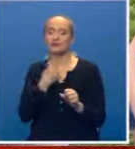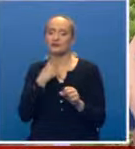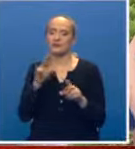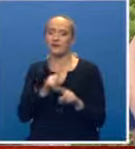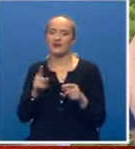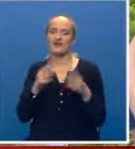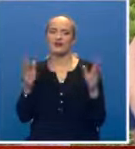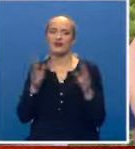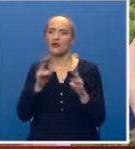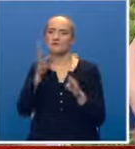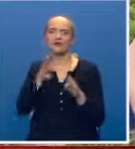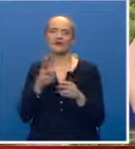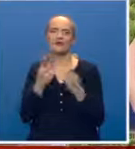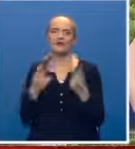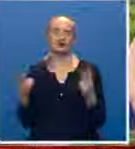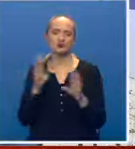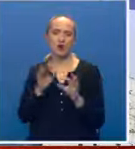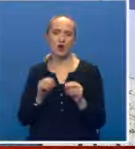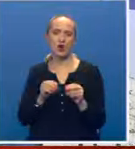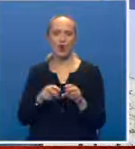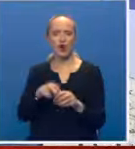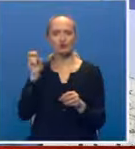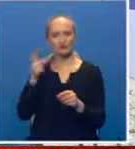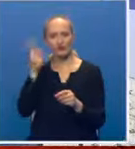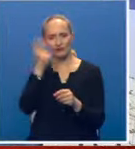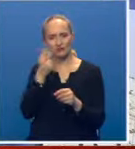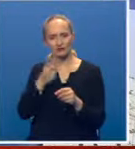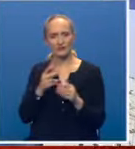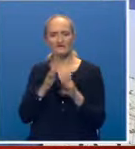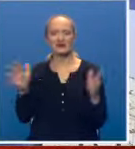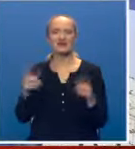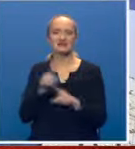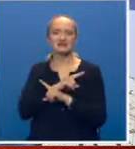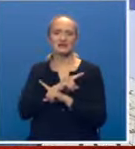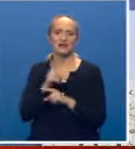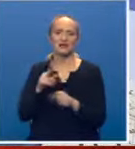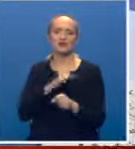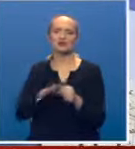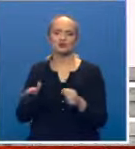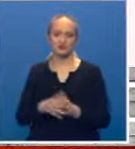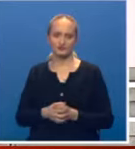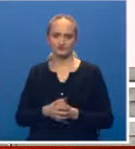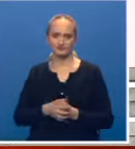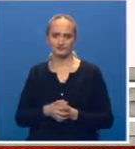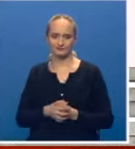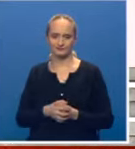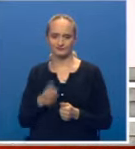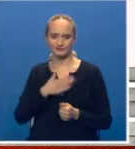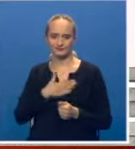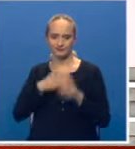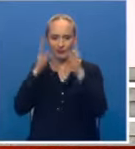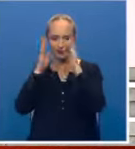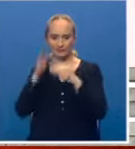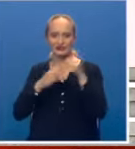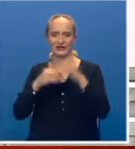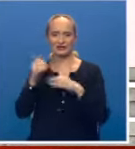ima neprocijenjivo značenje, jer je njeno odsustvo po pravilu podrazumijevalo masovna stradanja i egzoduse. Naša oprediljenost je da